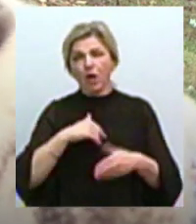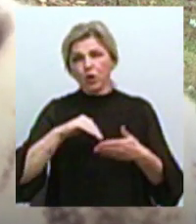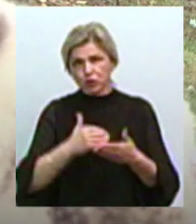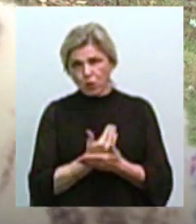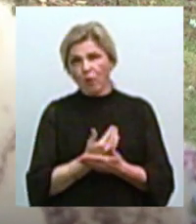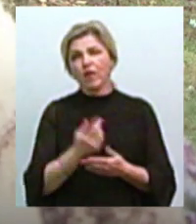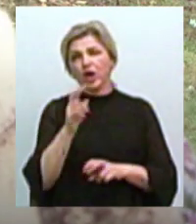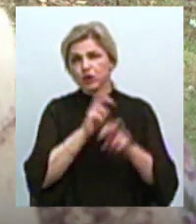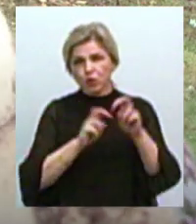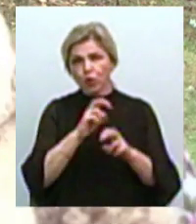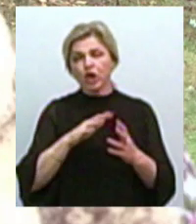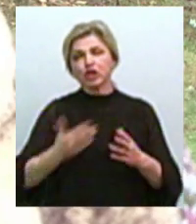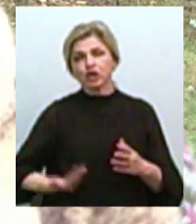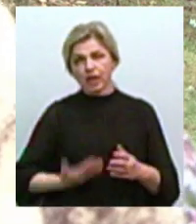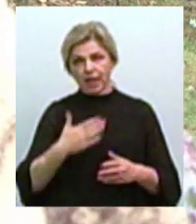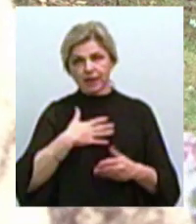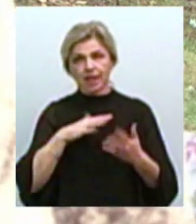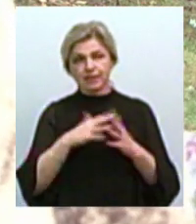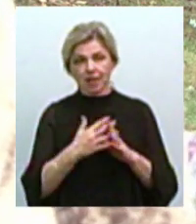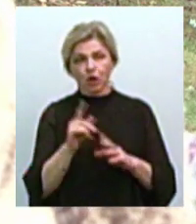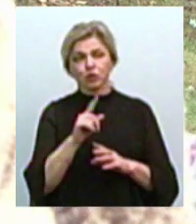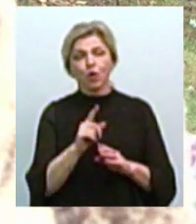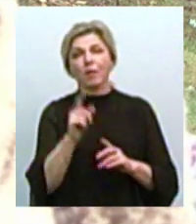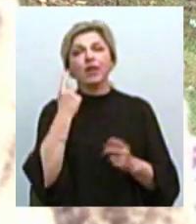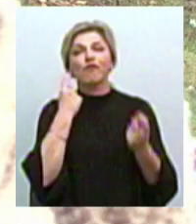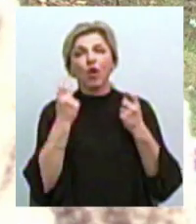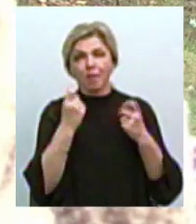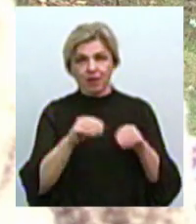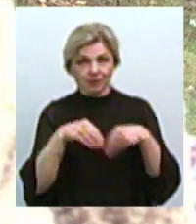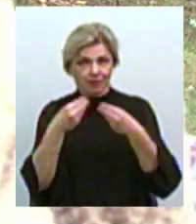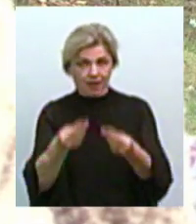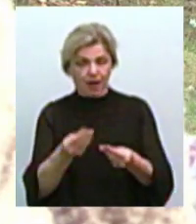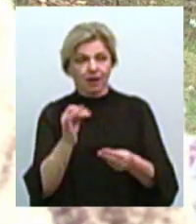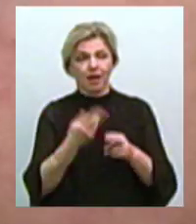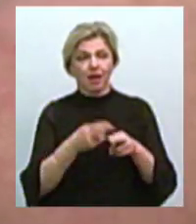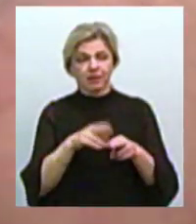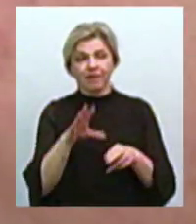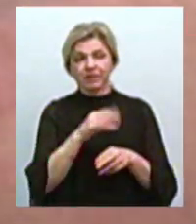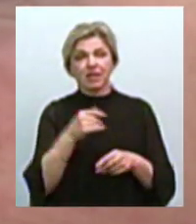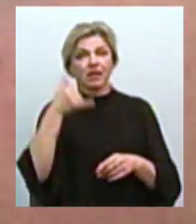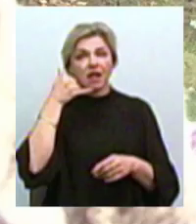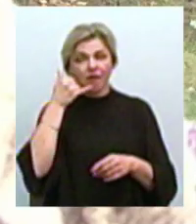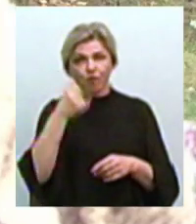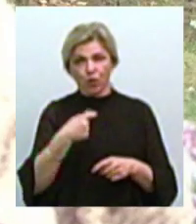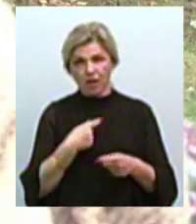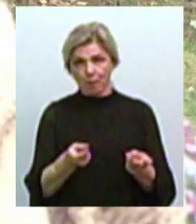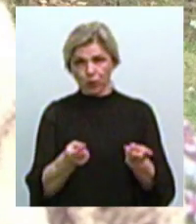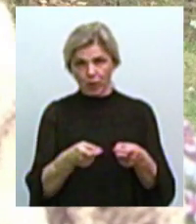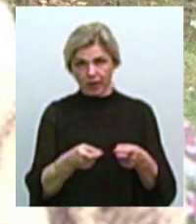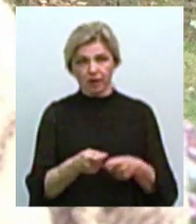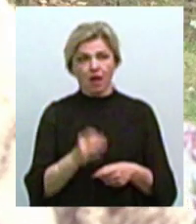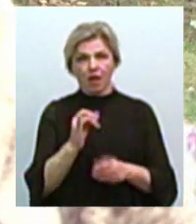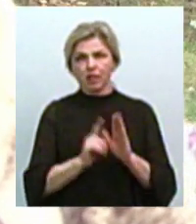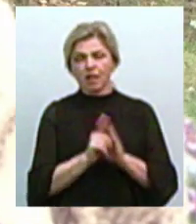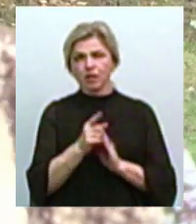розшукують жителів нашого села, щоб надавати якусь про них інформацію. І всі ці номери поблокувала. Начав з мною розмовляти на ти,